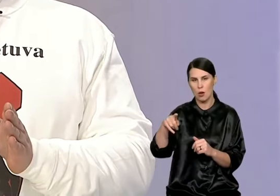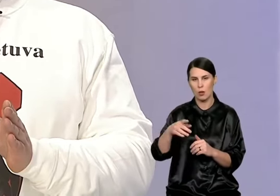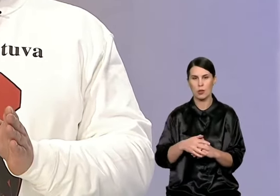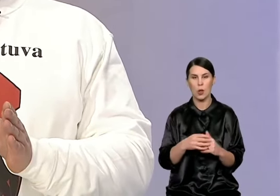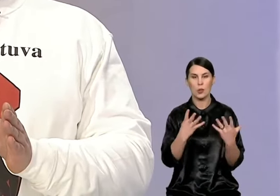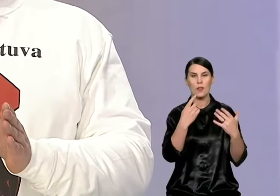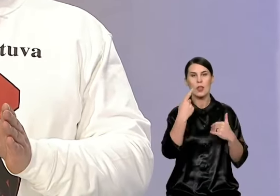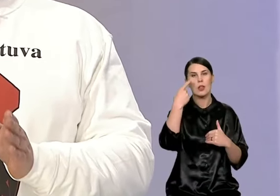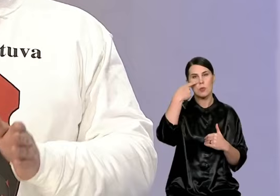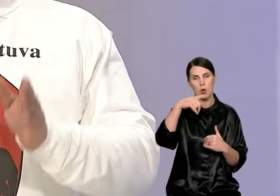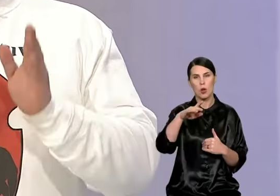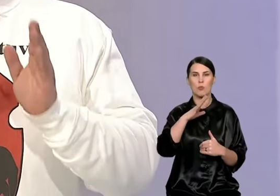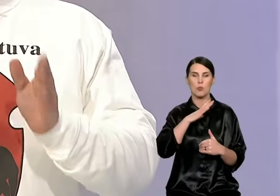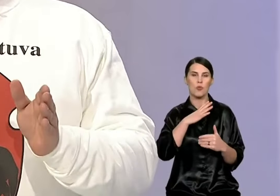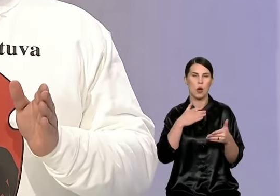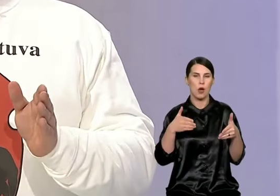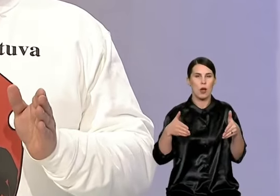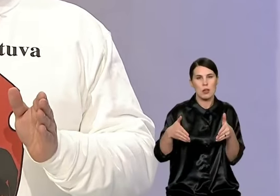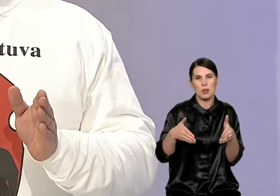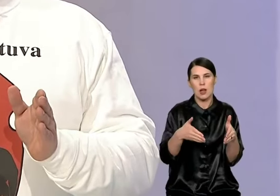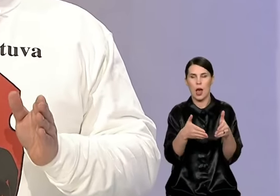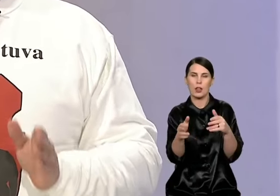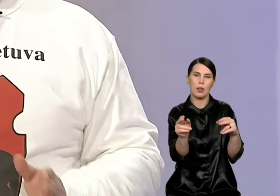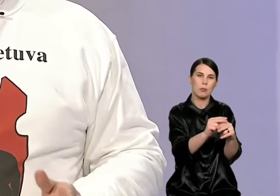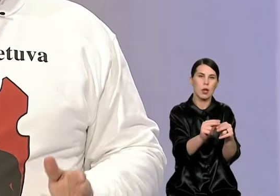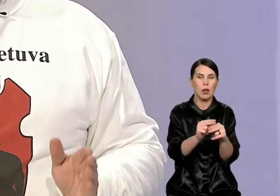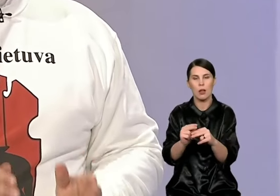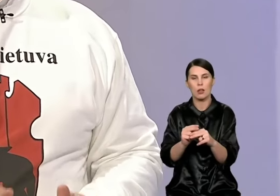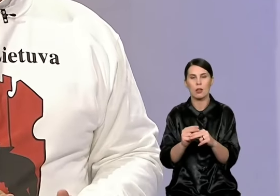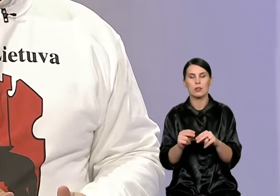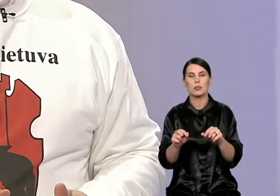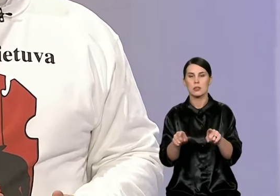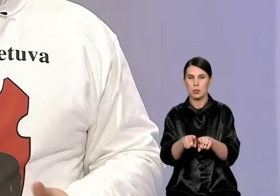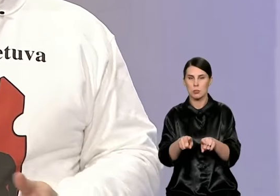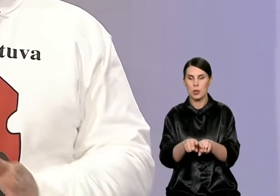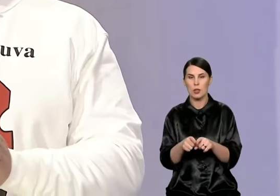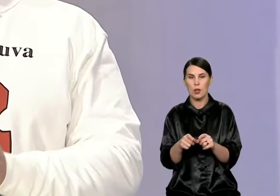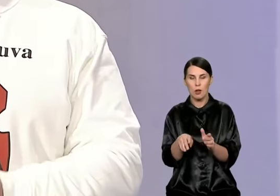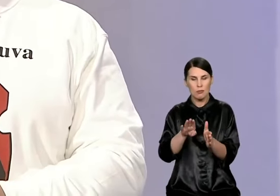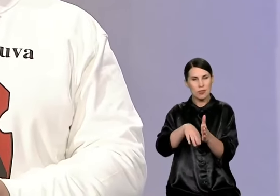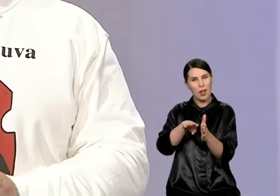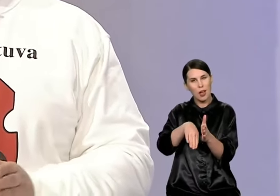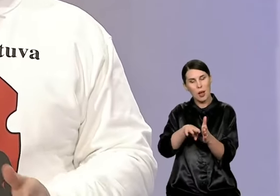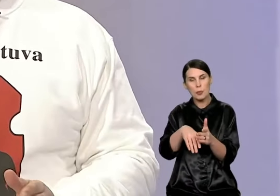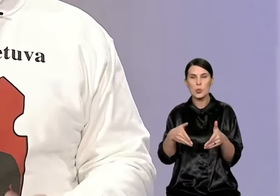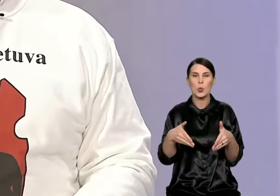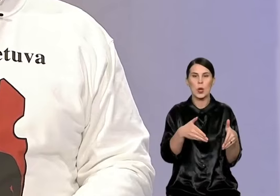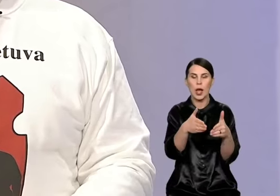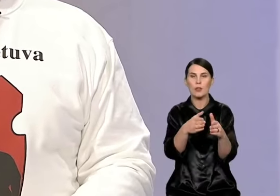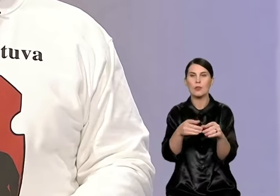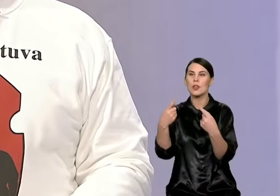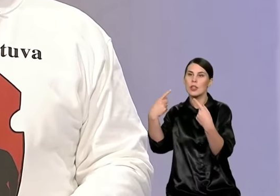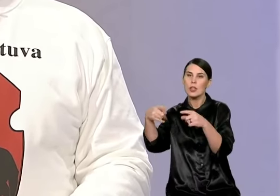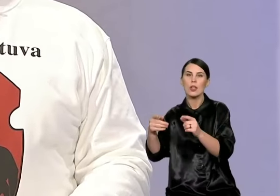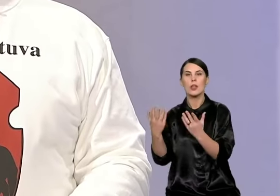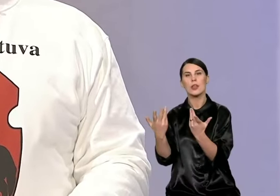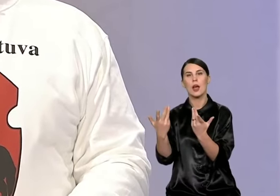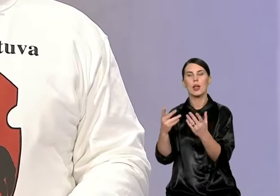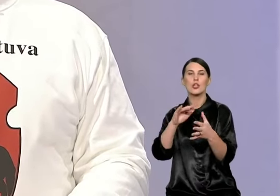milijonai buvo gatvėjų humanizavimų. Kiek buvo padaryta paprastų gatvėjų ir kiek humanizuotų kilometrais?